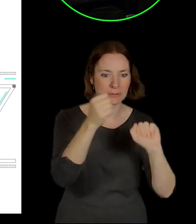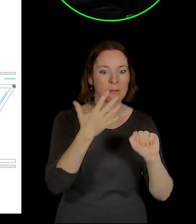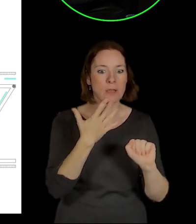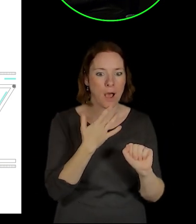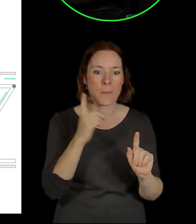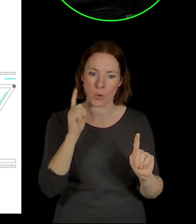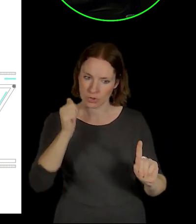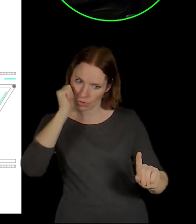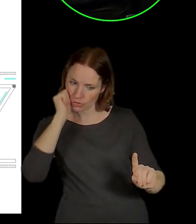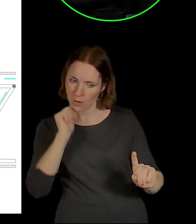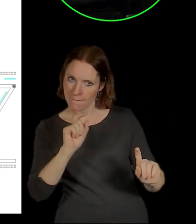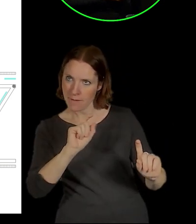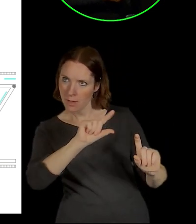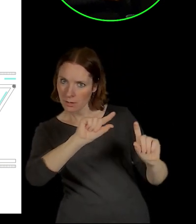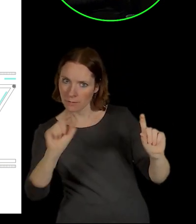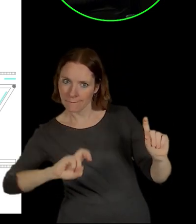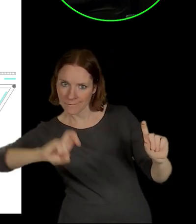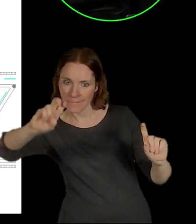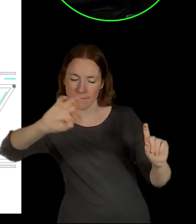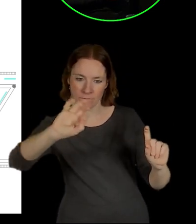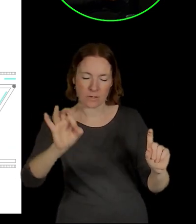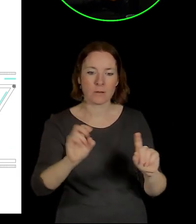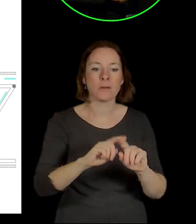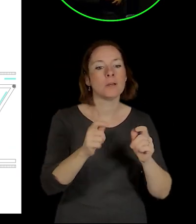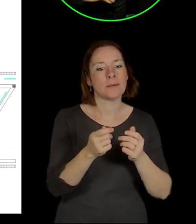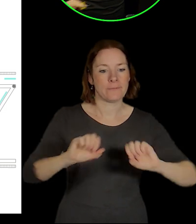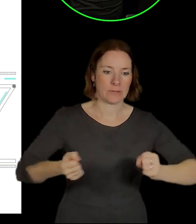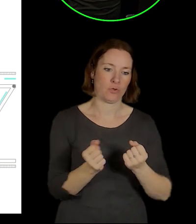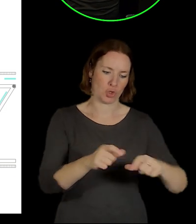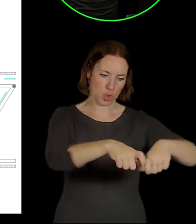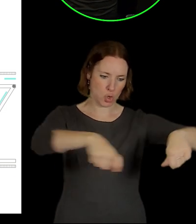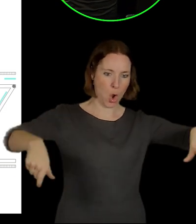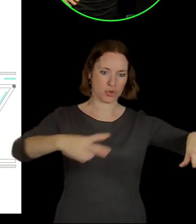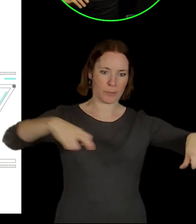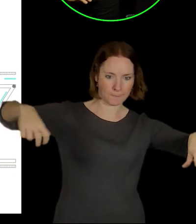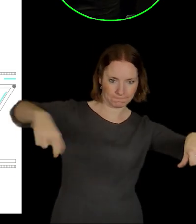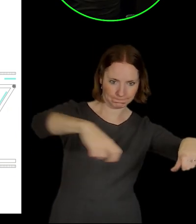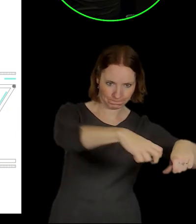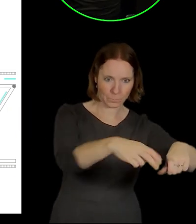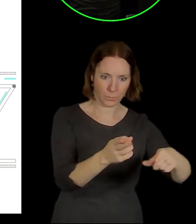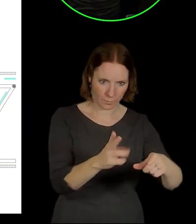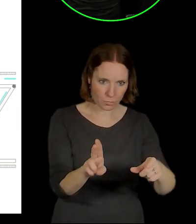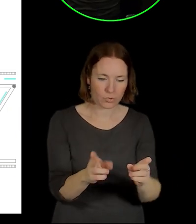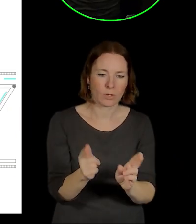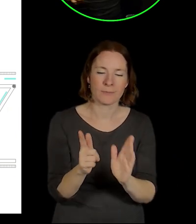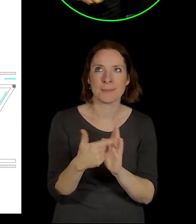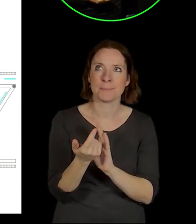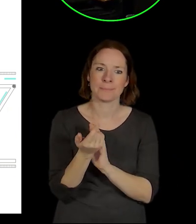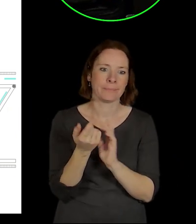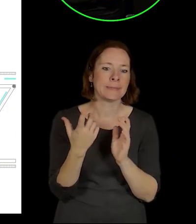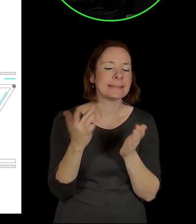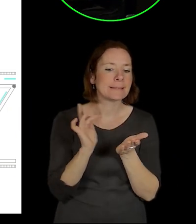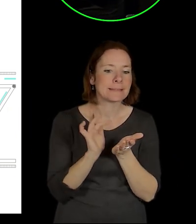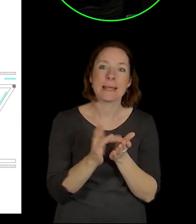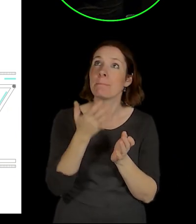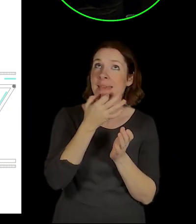použili ten samej prvek jako pochozí rošt na spodu té konstrukce, takže to není estetický podhled, ale je